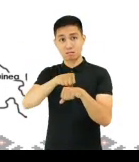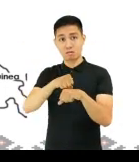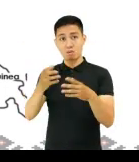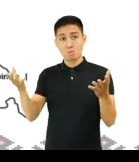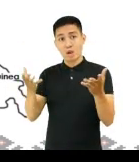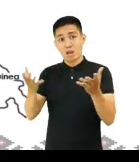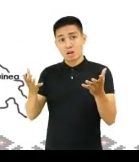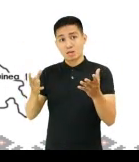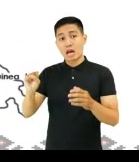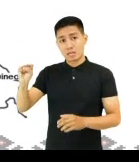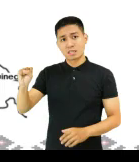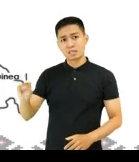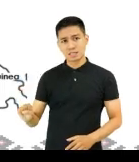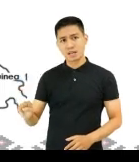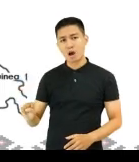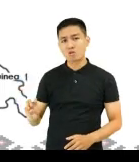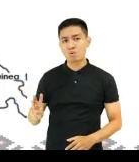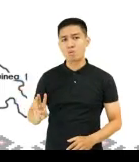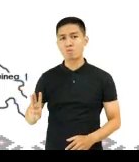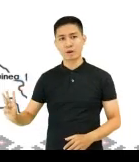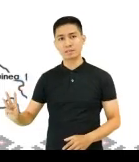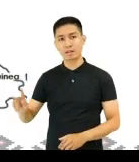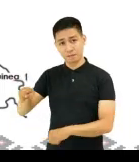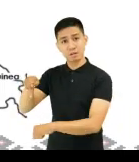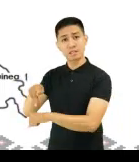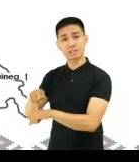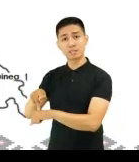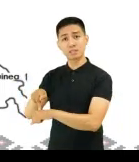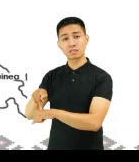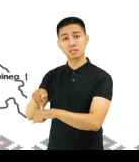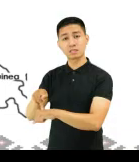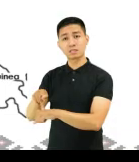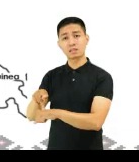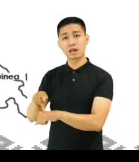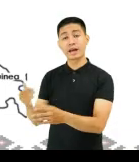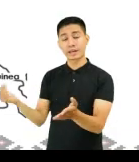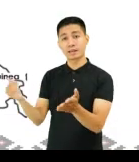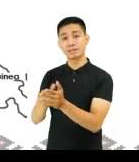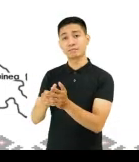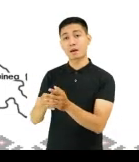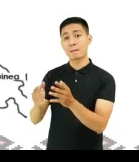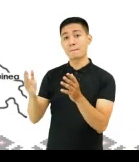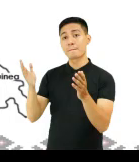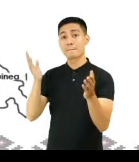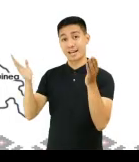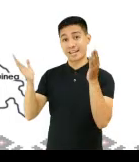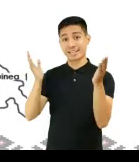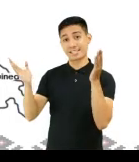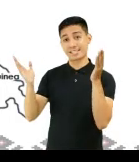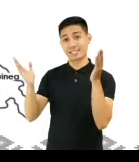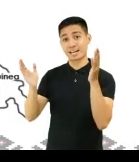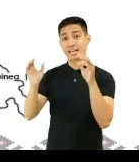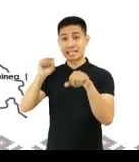matatagpuan naman sa gawing timog kanluran ng ating bansa. Tandaan, ang bansang Brunei,